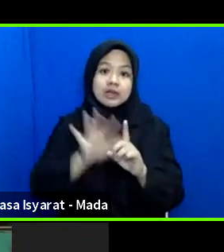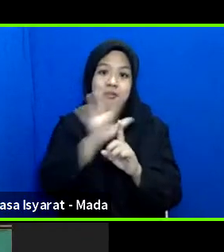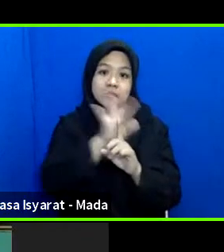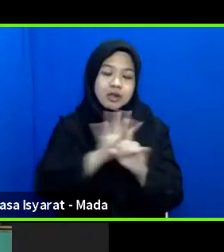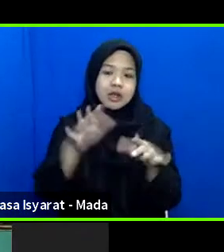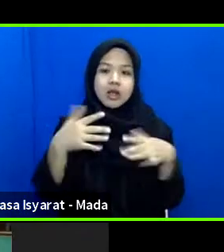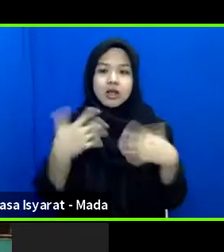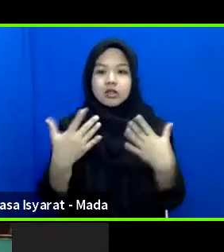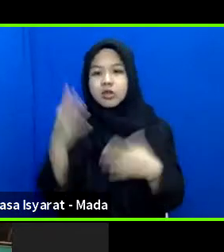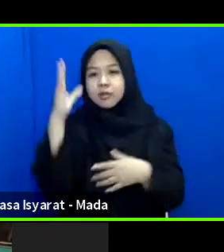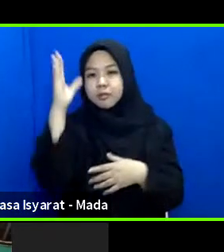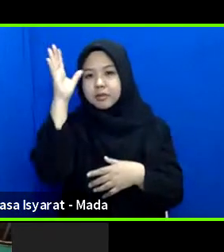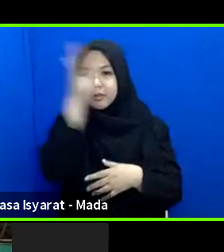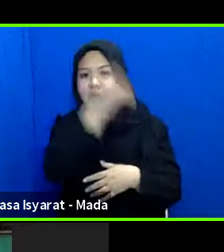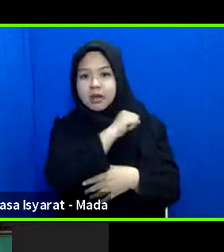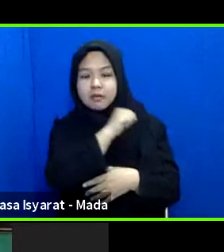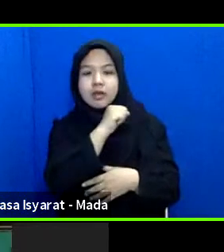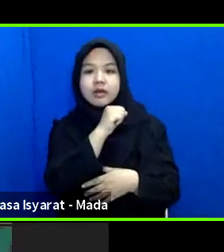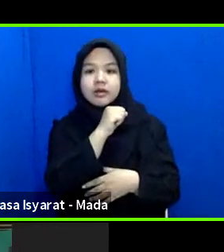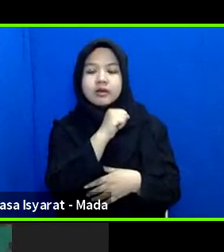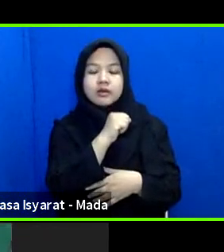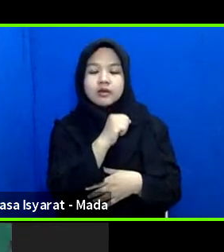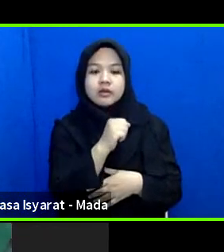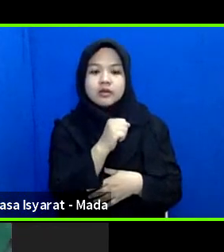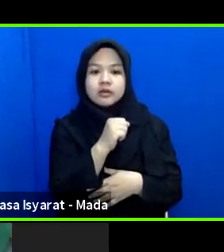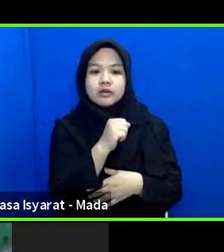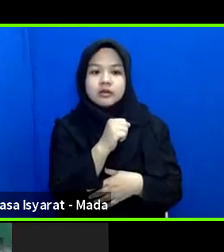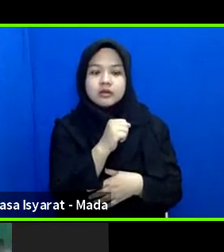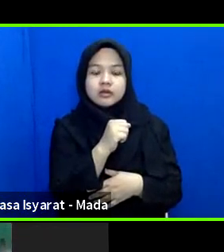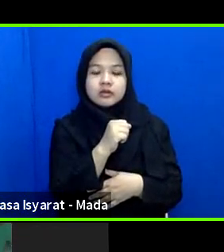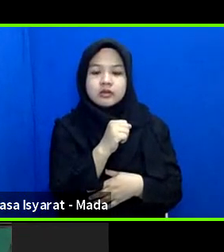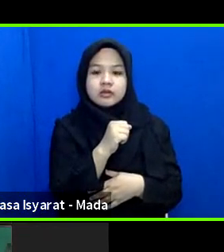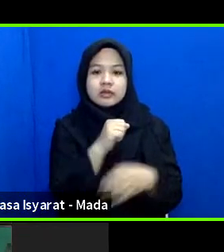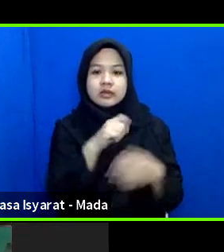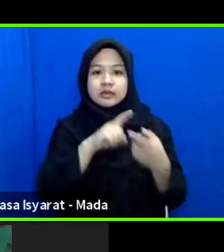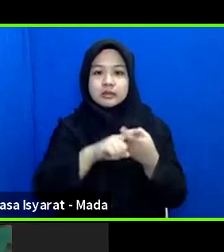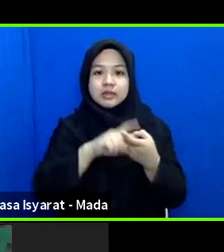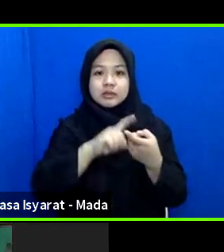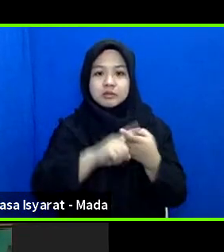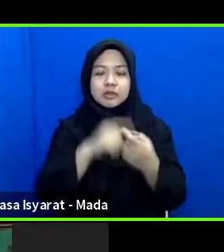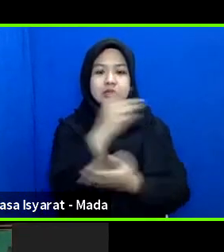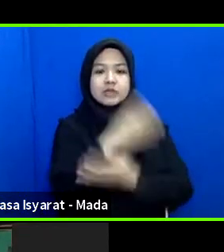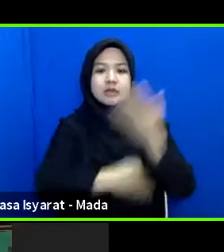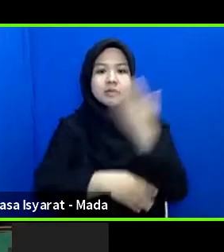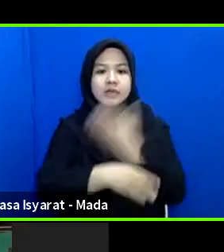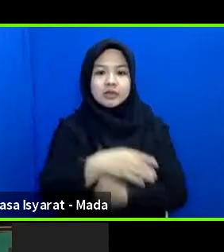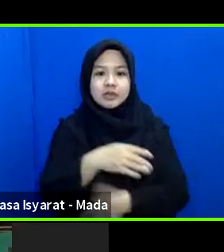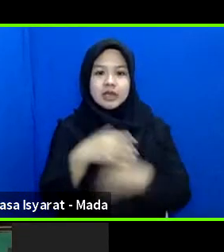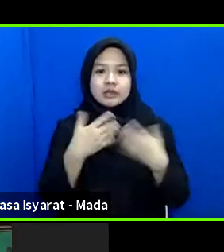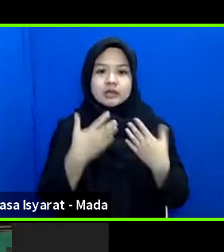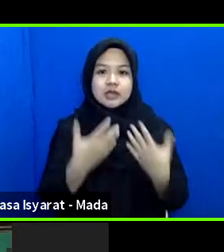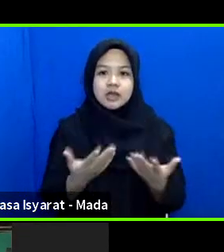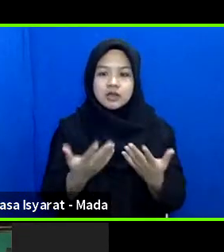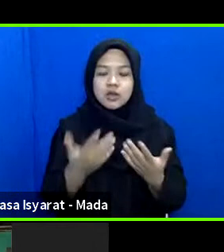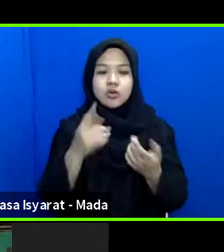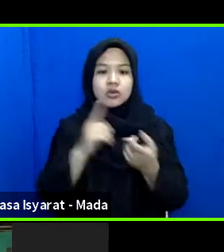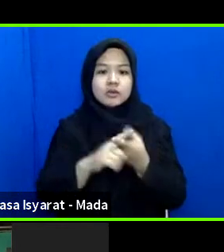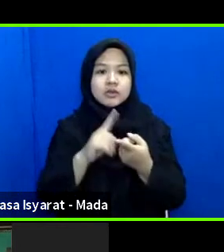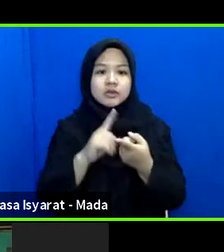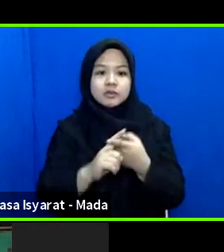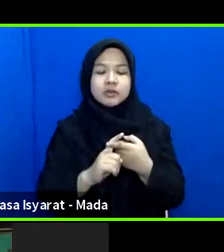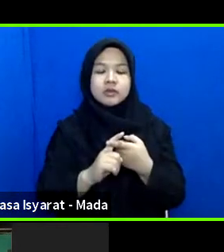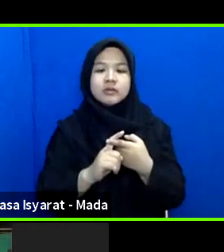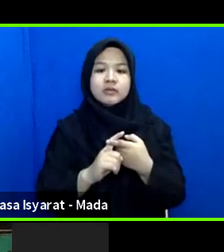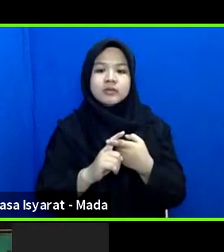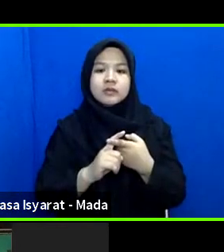pemahaman bahwa teman-teman disabilitas ataupun teman-teman berlanjut